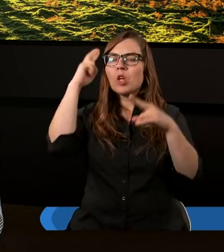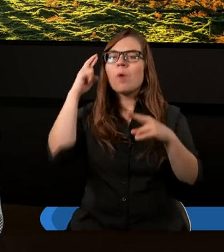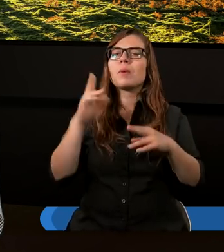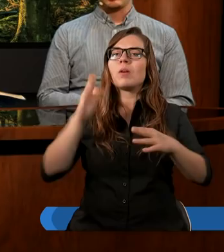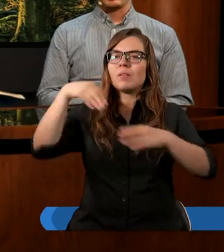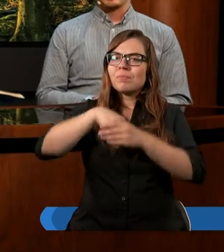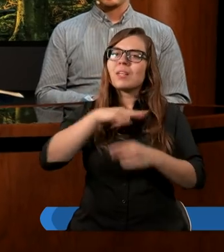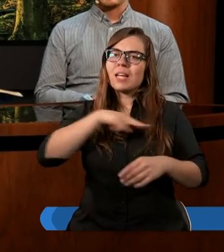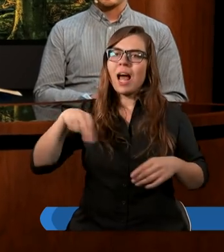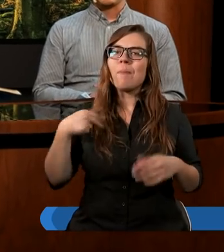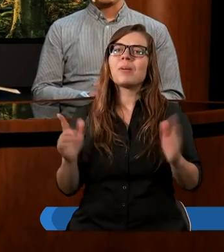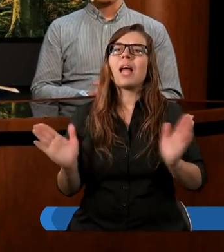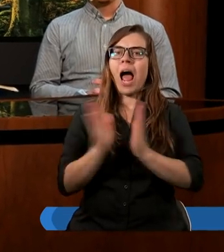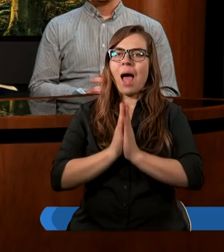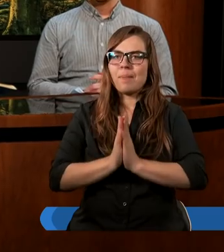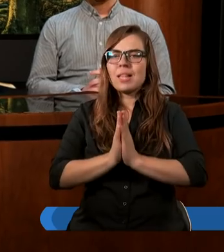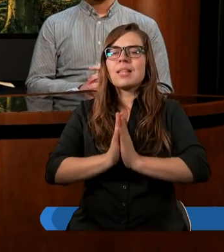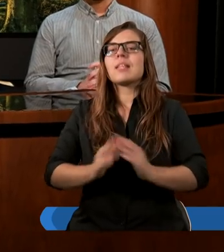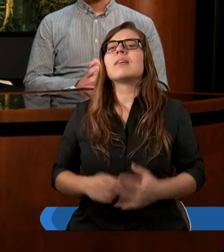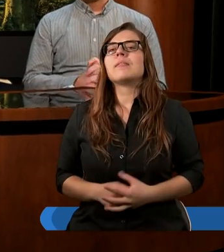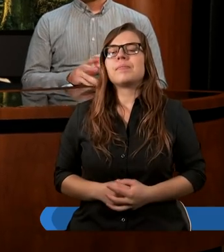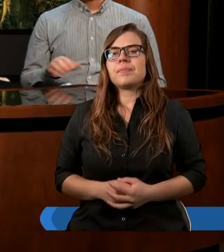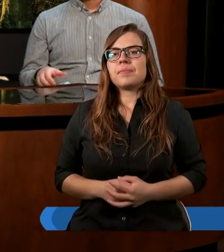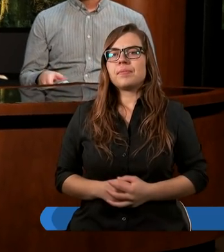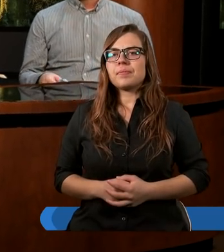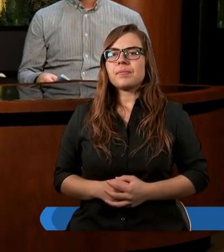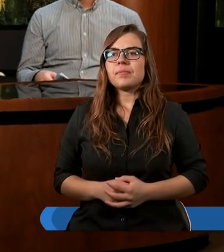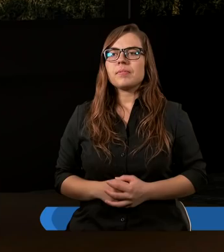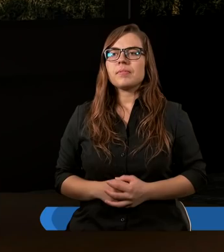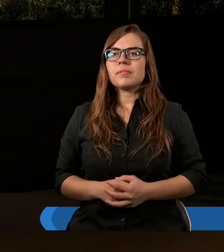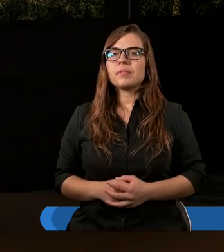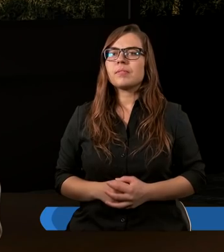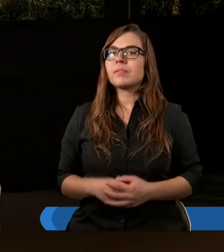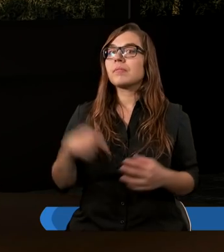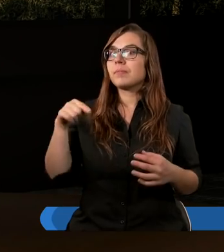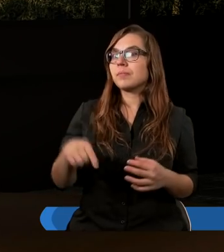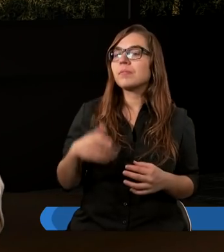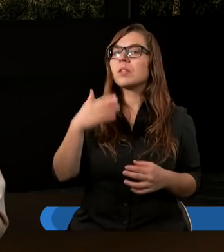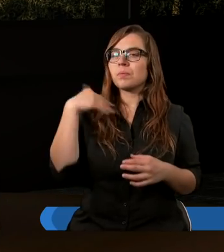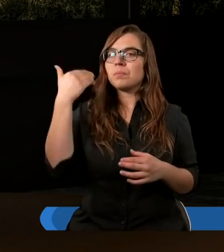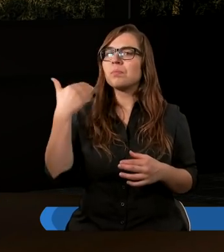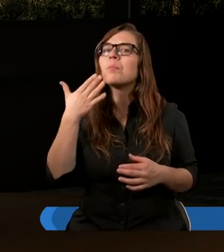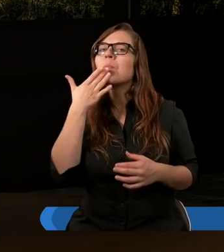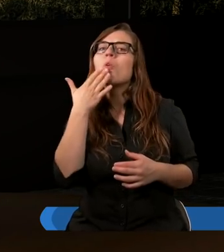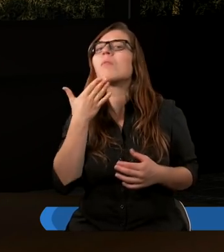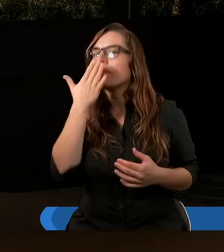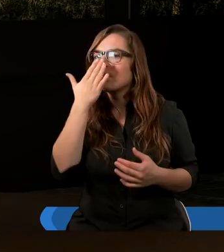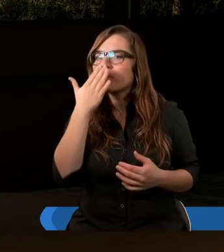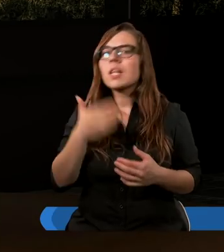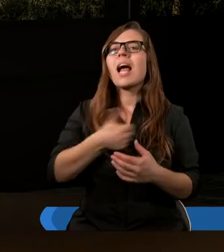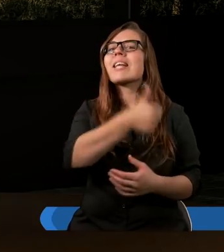Panie Boże, bądź z nami w imieniu Pana Jezusa. Amen. Amen. W tym sezonie ogólnie mówimy o